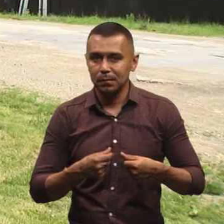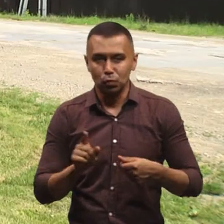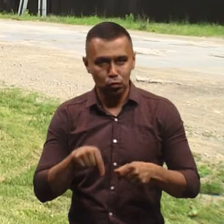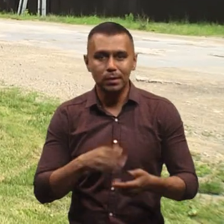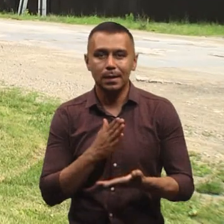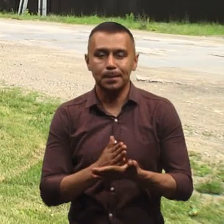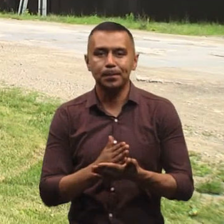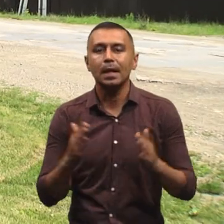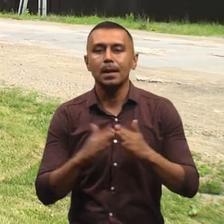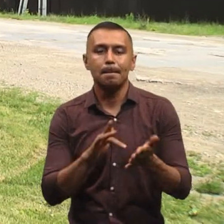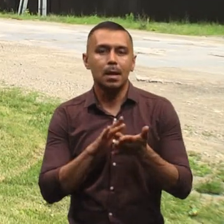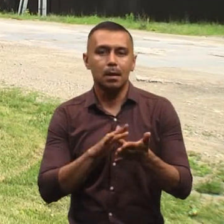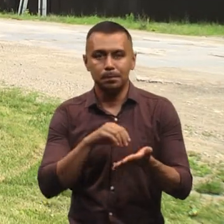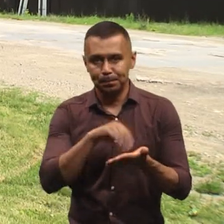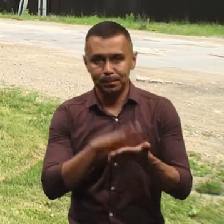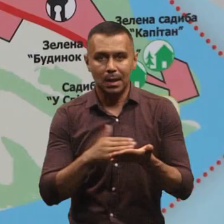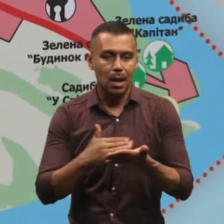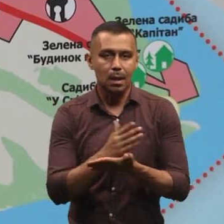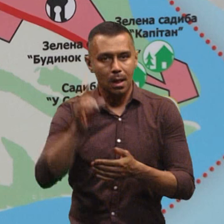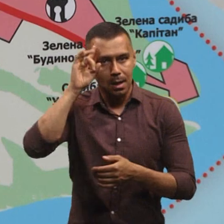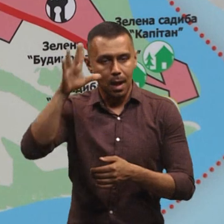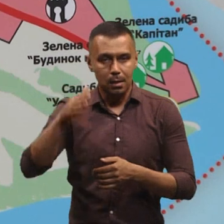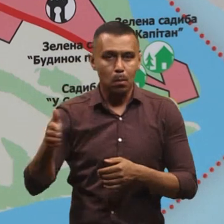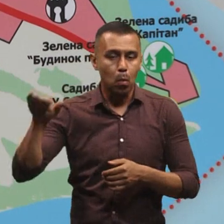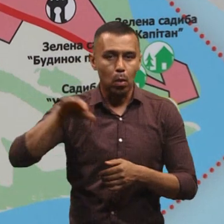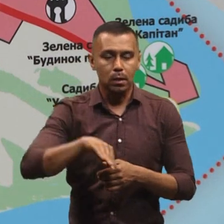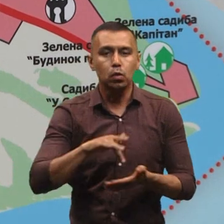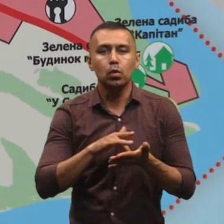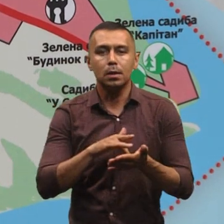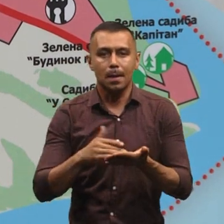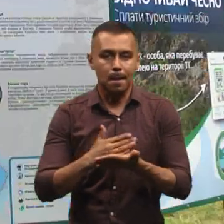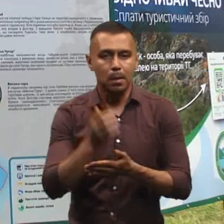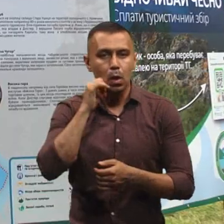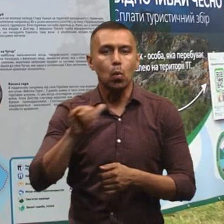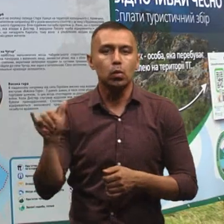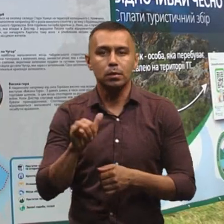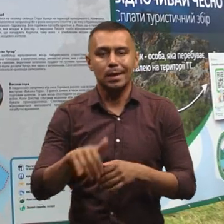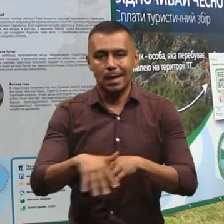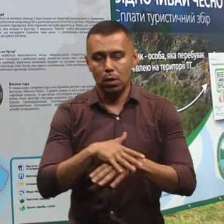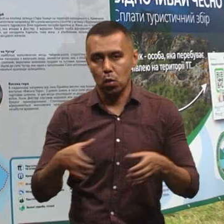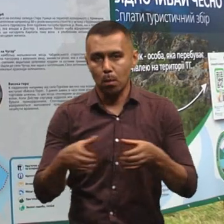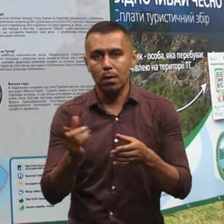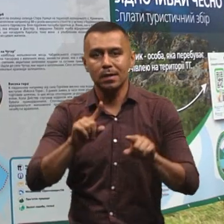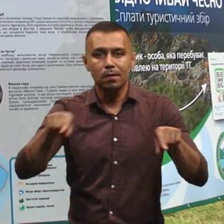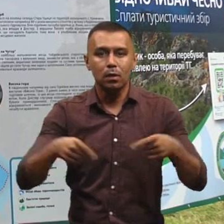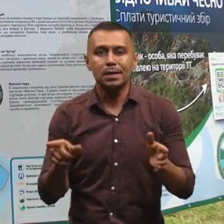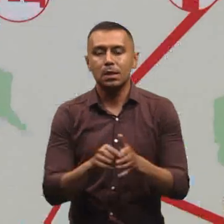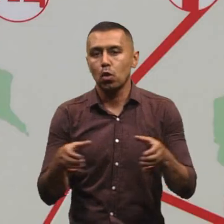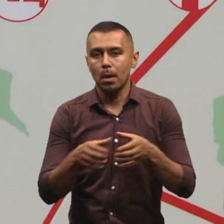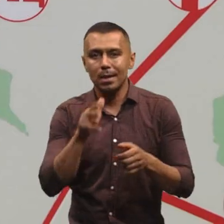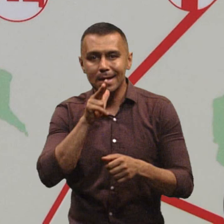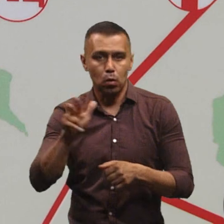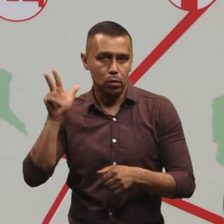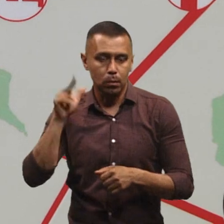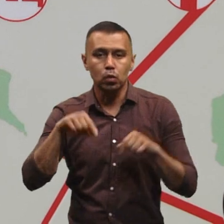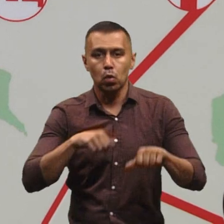є. Дім мендрівника позначений на мапі легенди Понизя – туристичній мапі Староушицької тергромади, яку Сергій Толстіхін створив із командою три роки